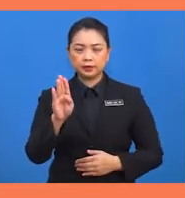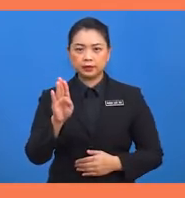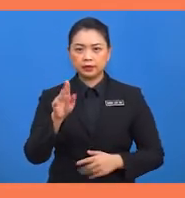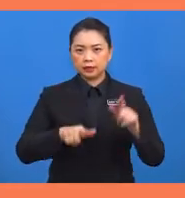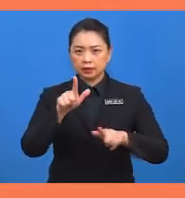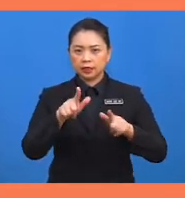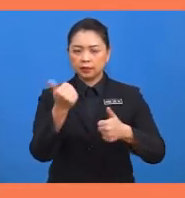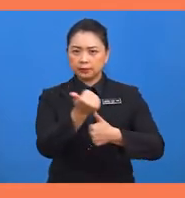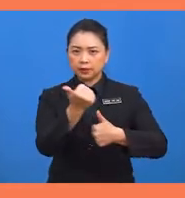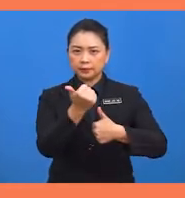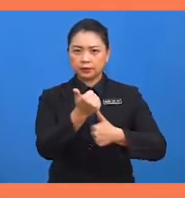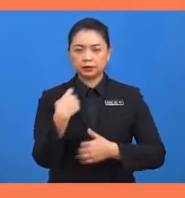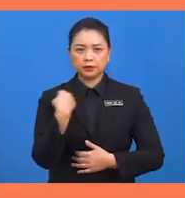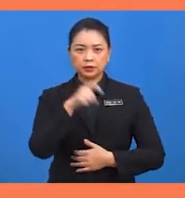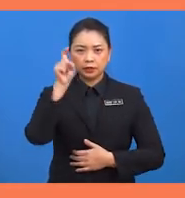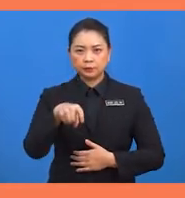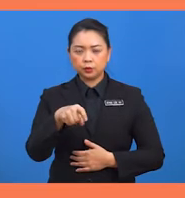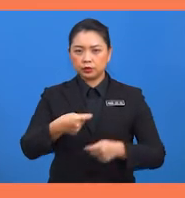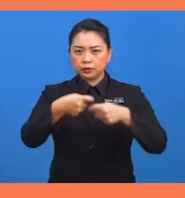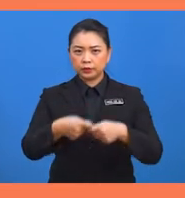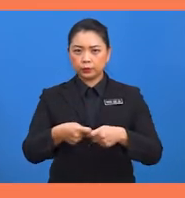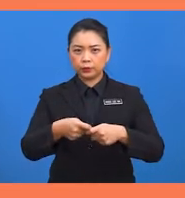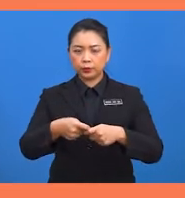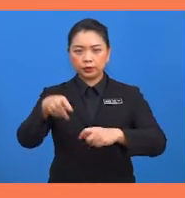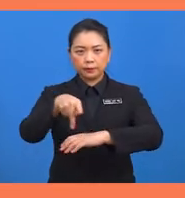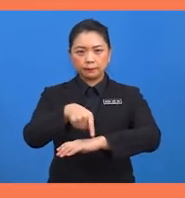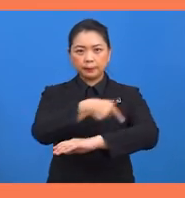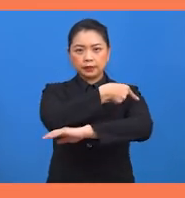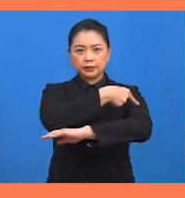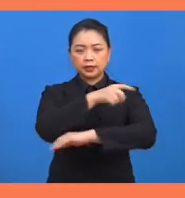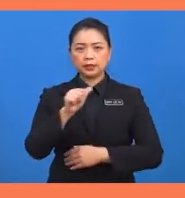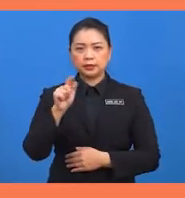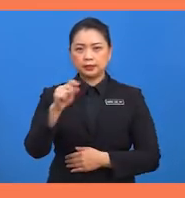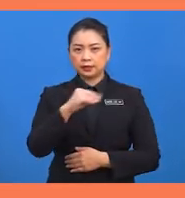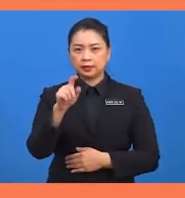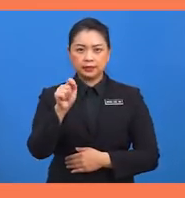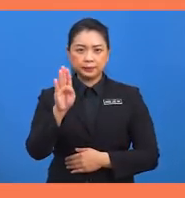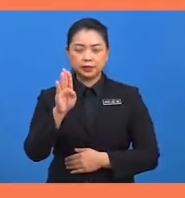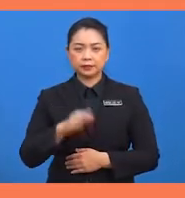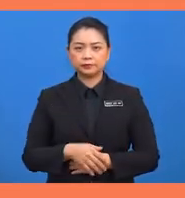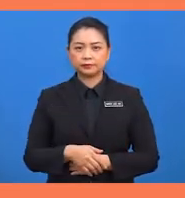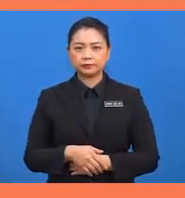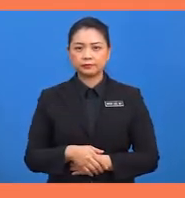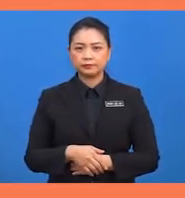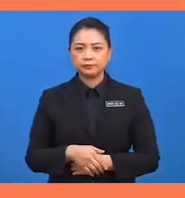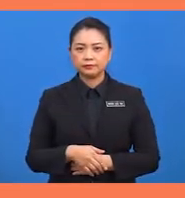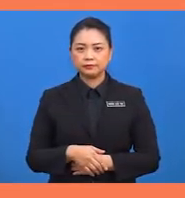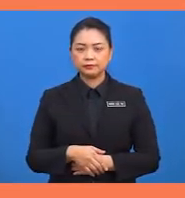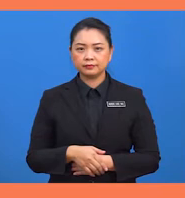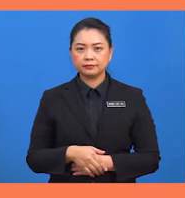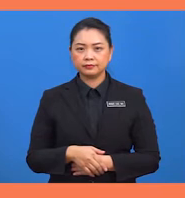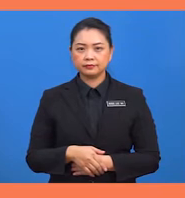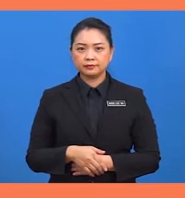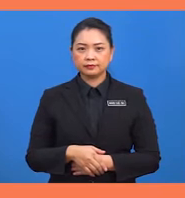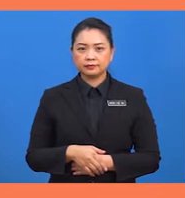Langkah pertama, kita perlu menentukan panjang AT dan TB. Panjang AT